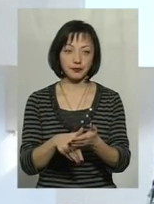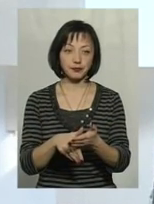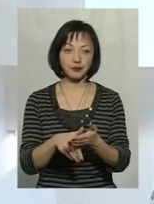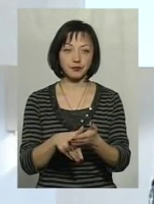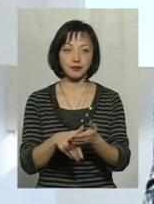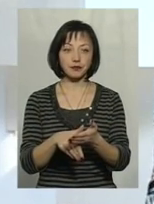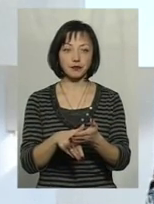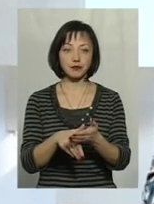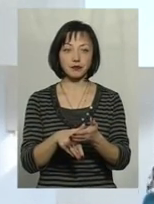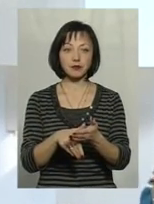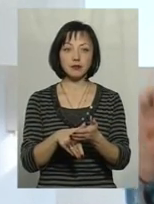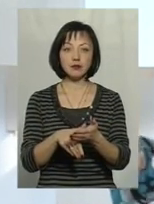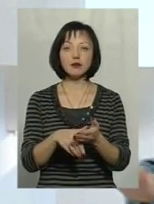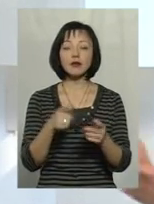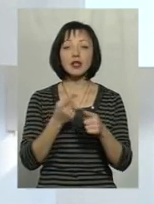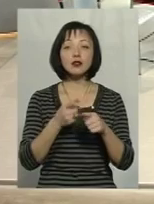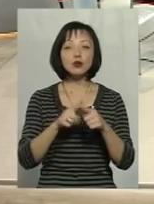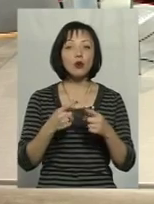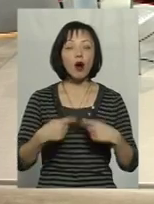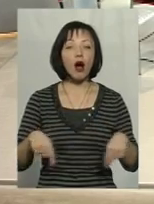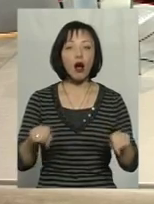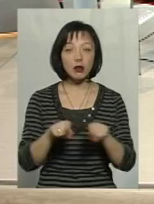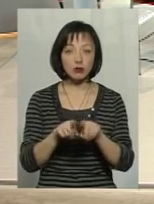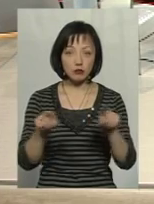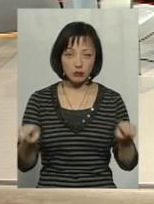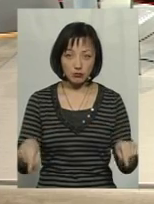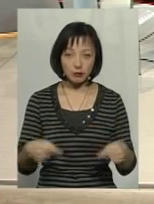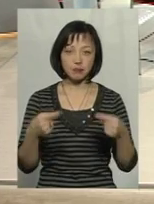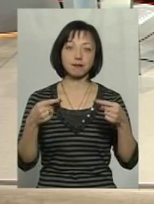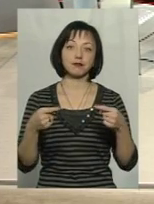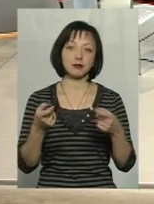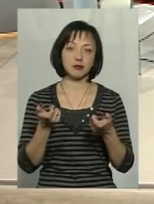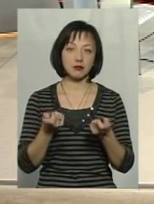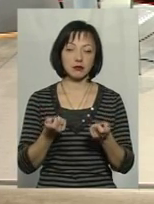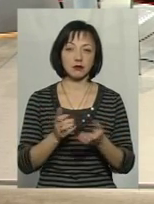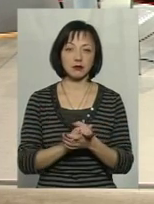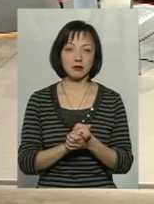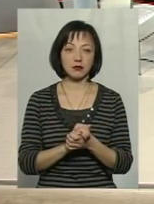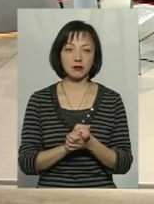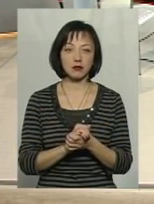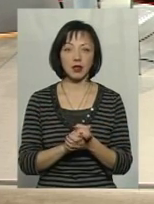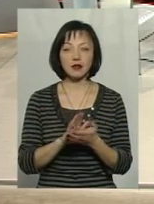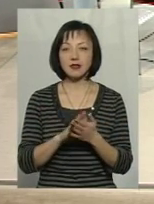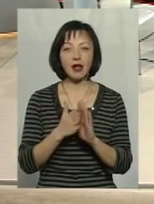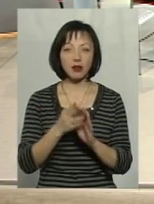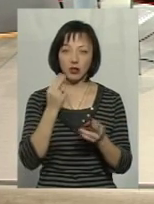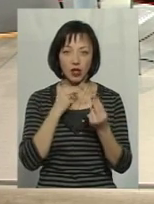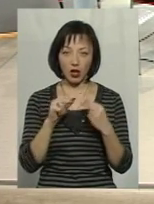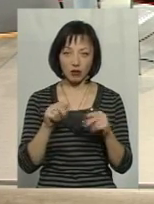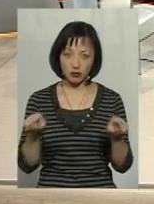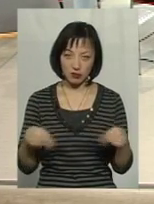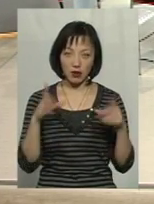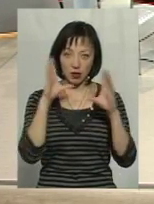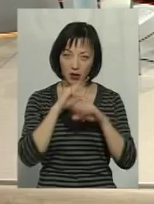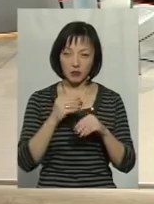вивезти цей сектор з того стану, в якому він знаходиться, з не найкращого стану?